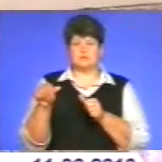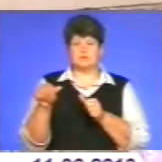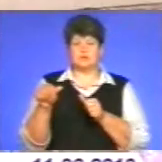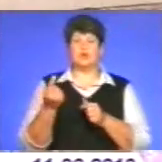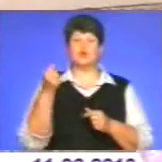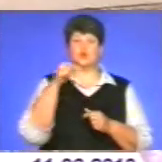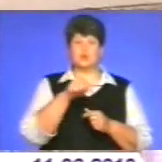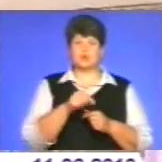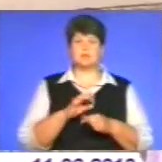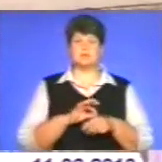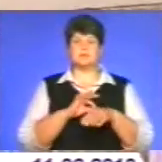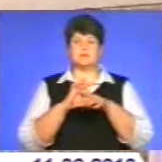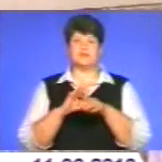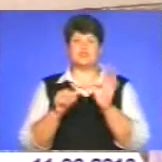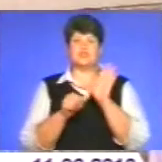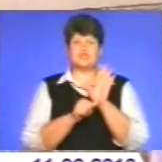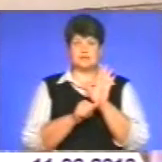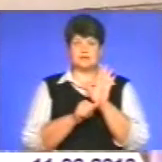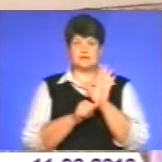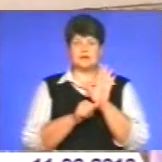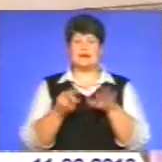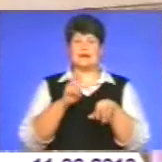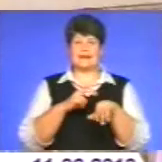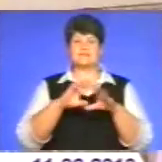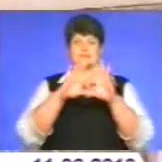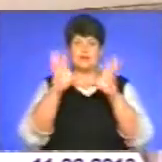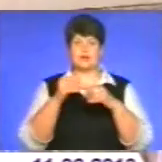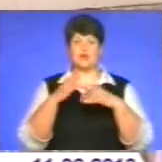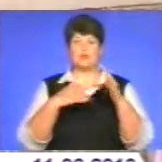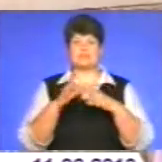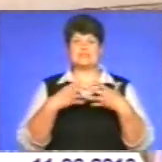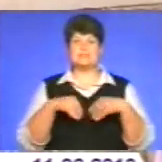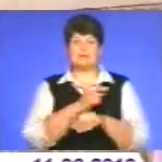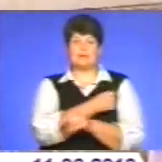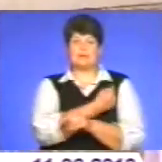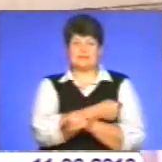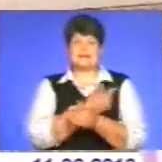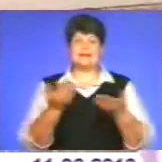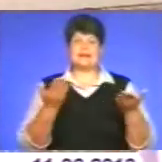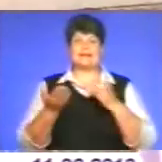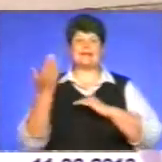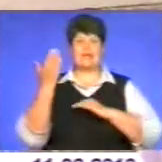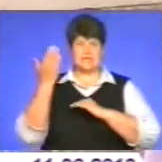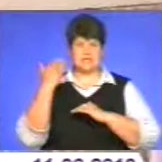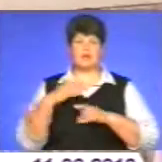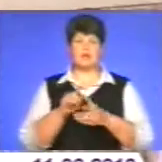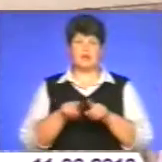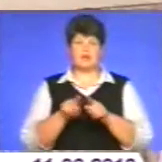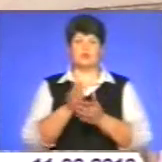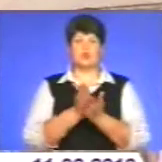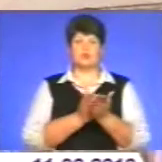Сюди переведено шість лікарів загальної практики сімейної медицини, які і раніше обслуговували